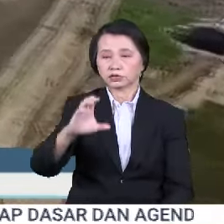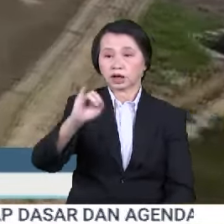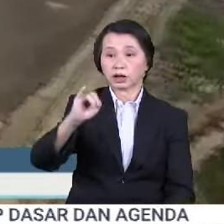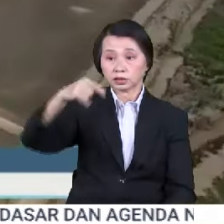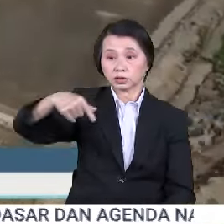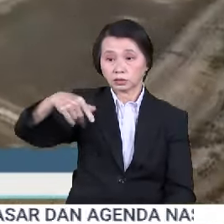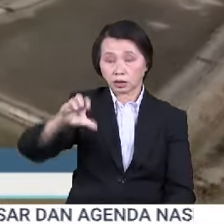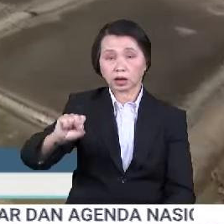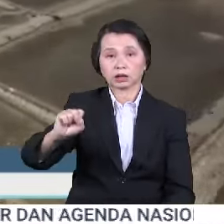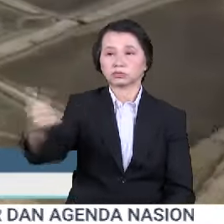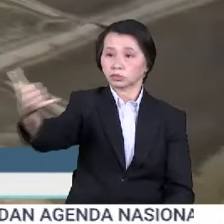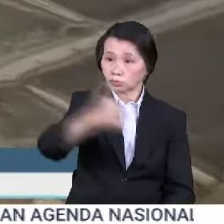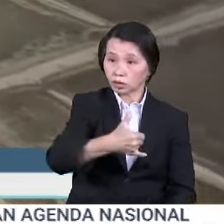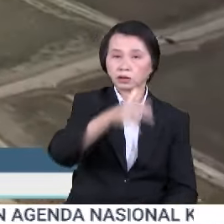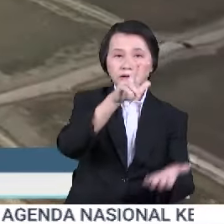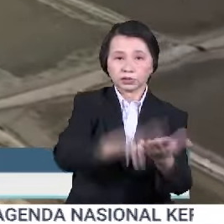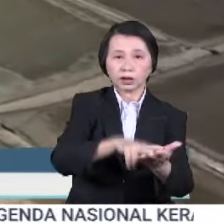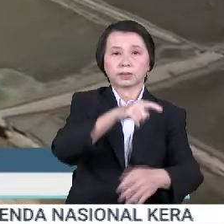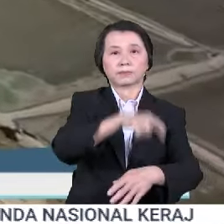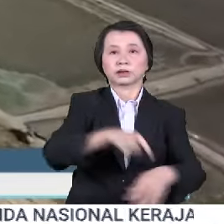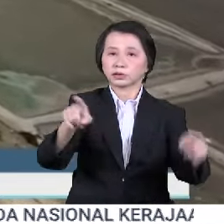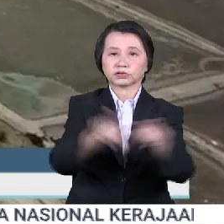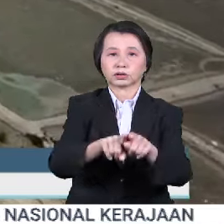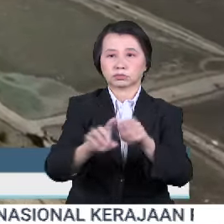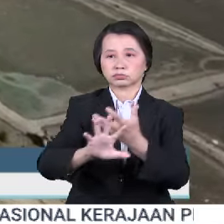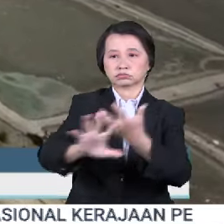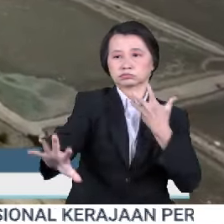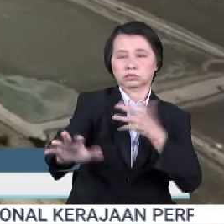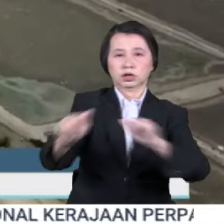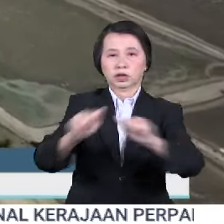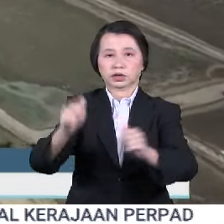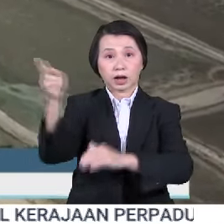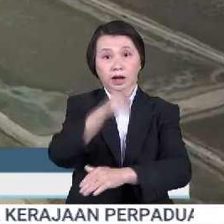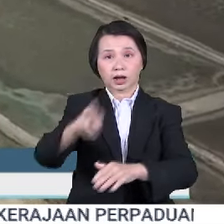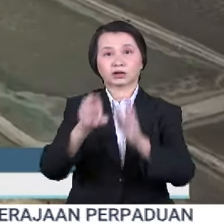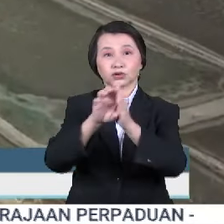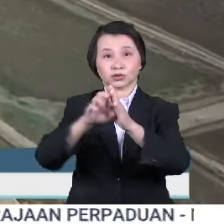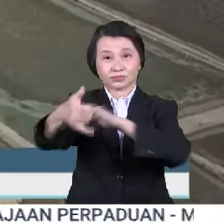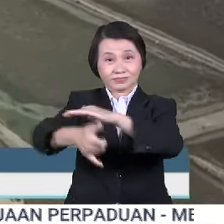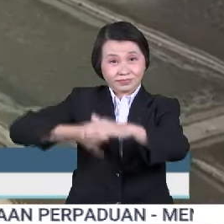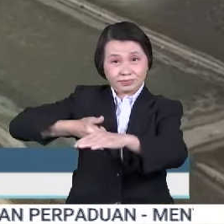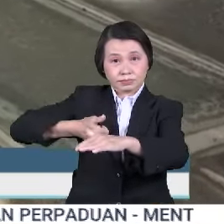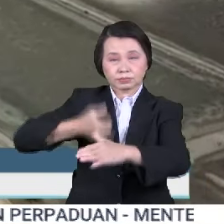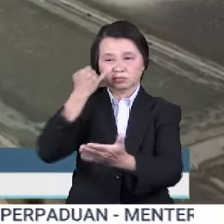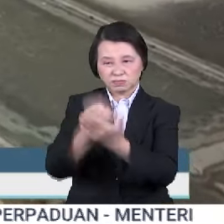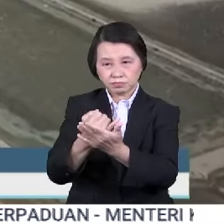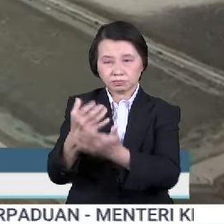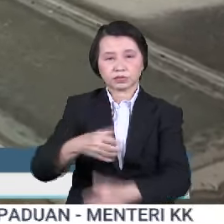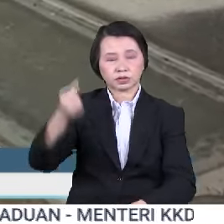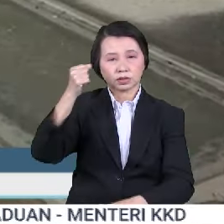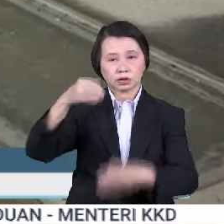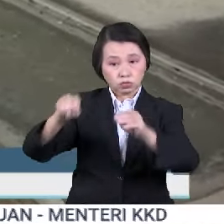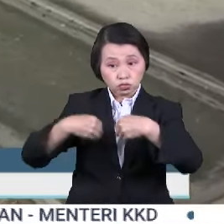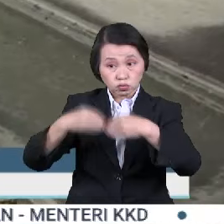kemasukan secara sah dan dalam masa sama mengekang aktiviti haram seperti penyeludupan, jenayah serta pemberdagangan